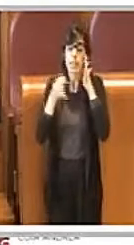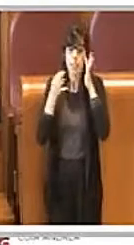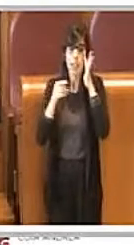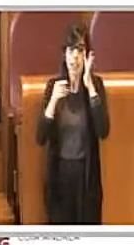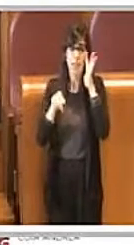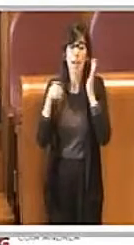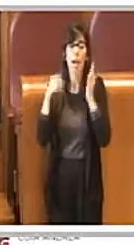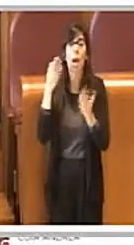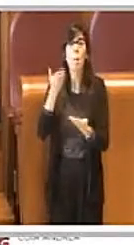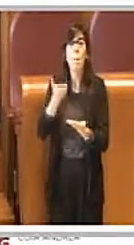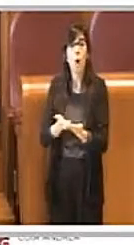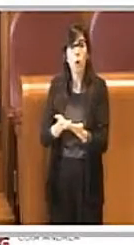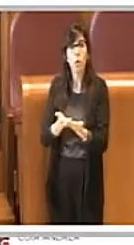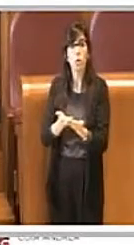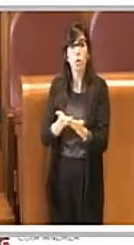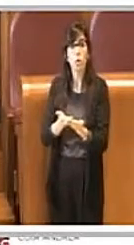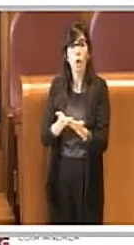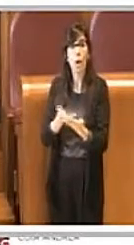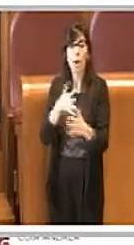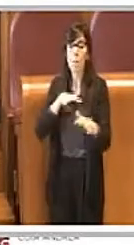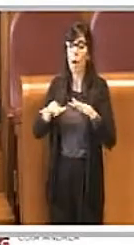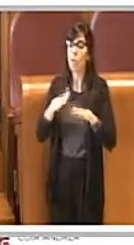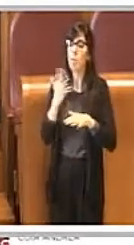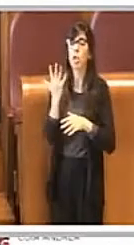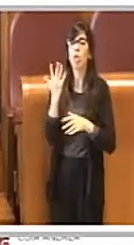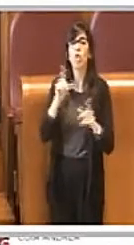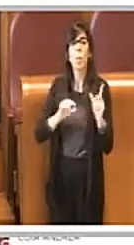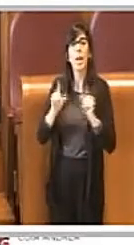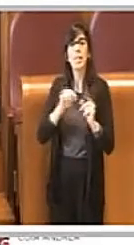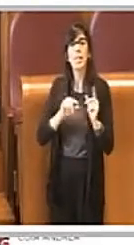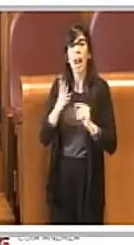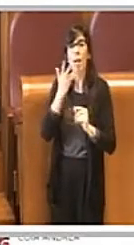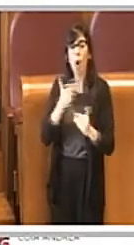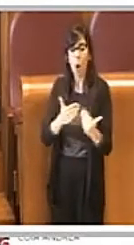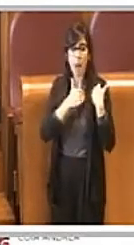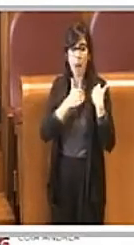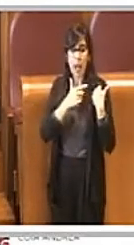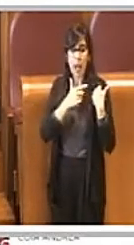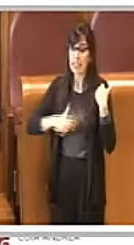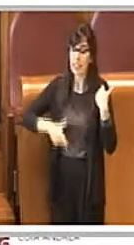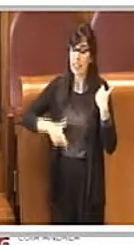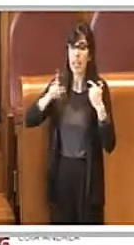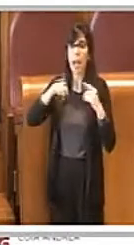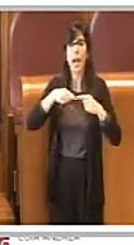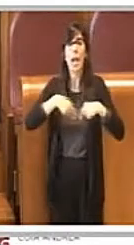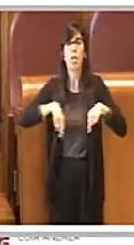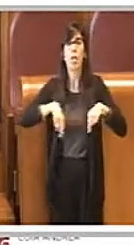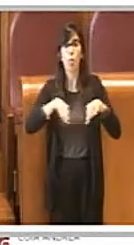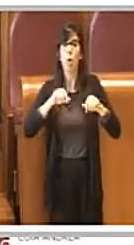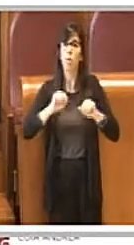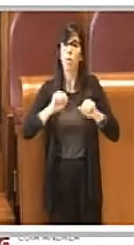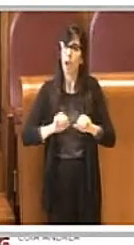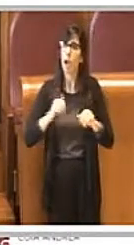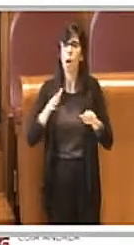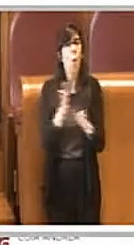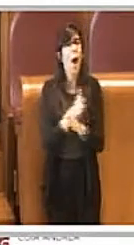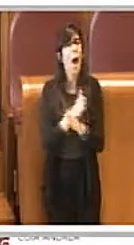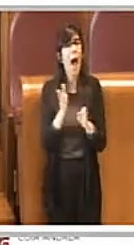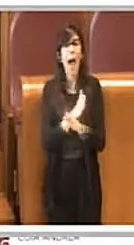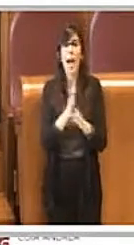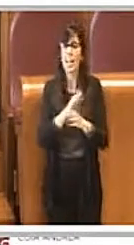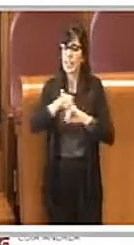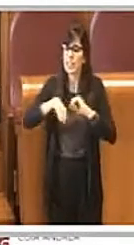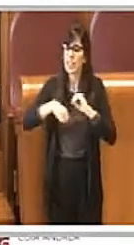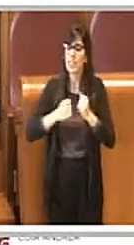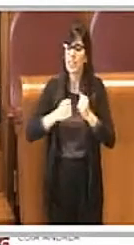mozione, il Movimento 5 Stelle impegna la Sindaca e la Giunta a far adottare tutti gli atti necessari